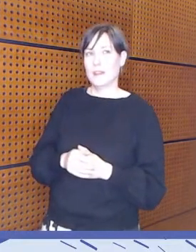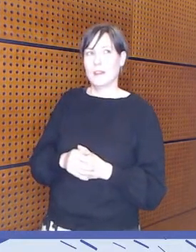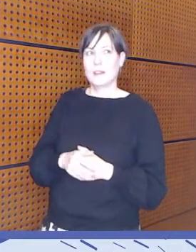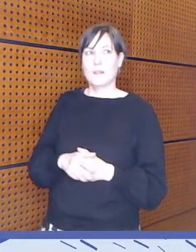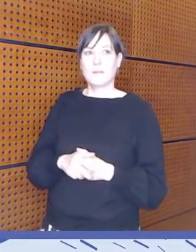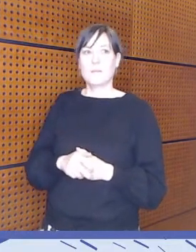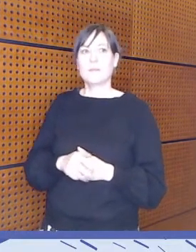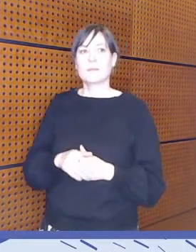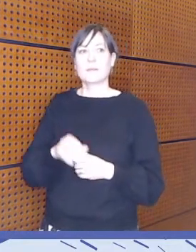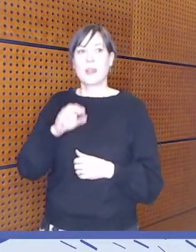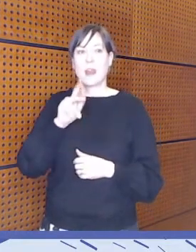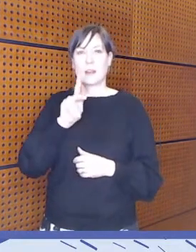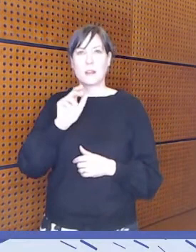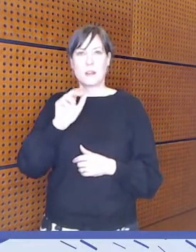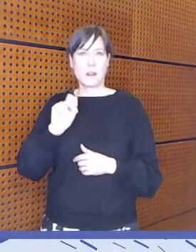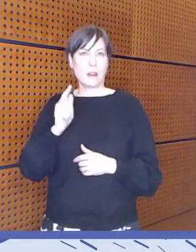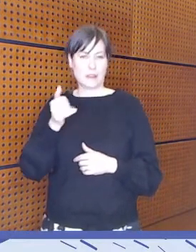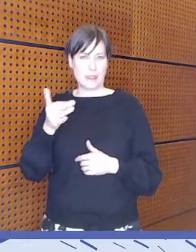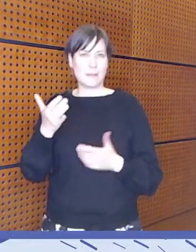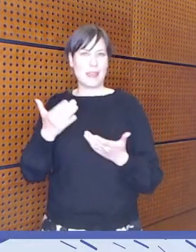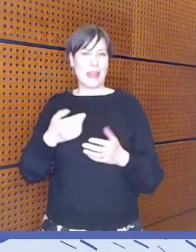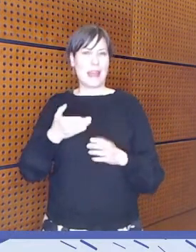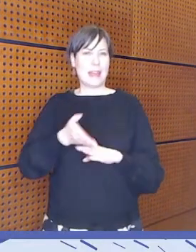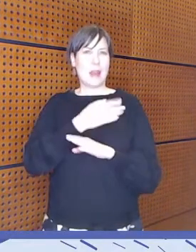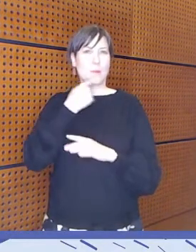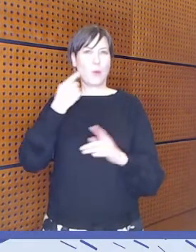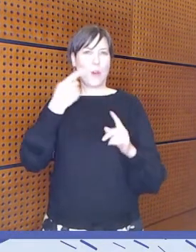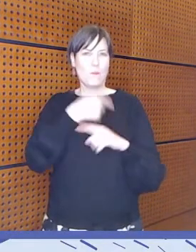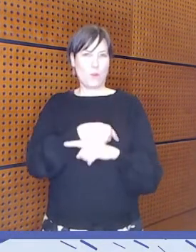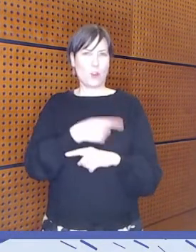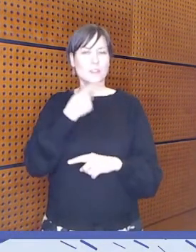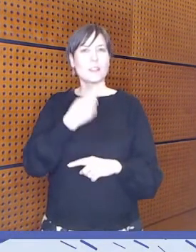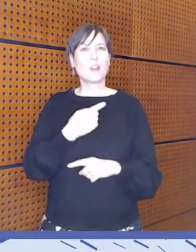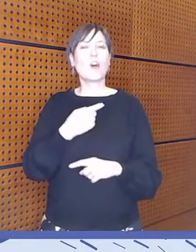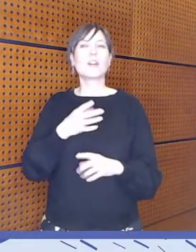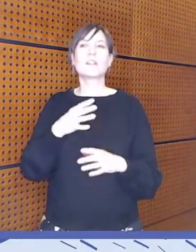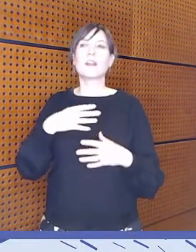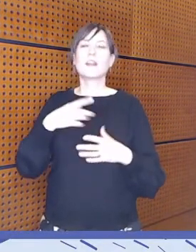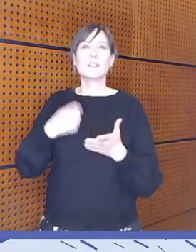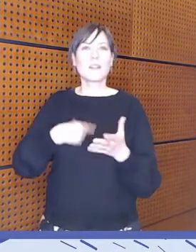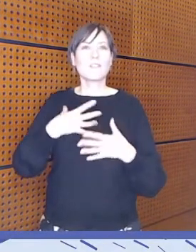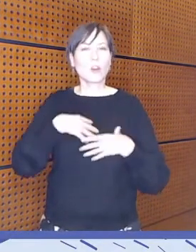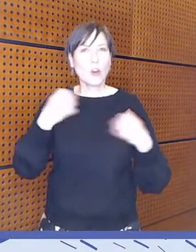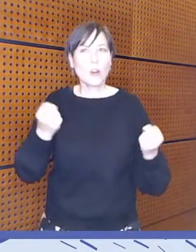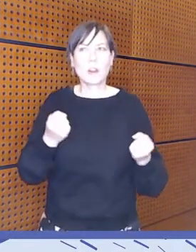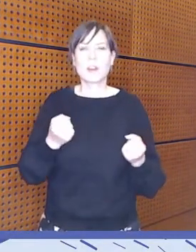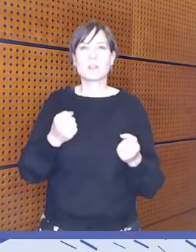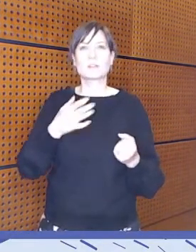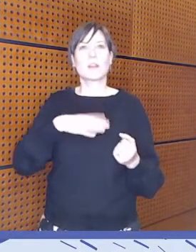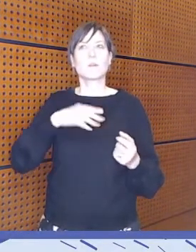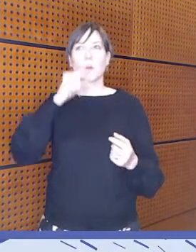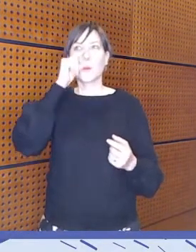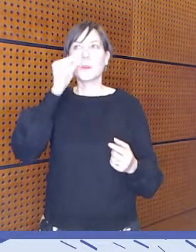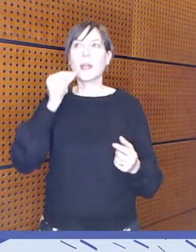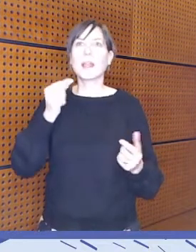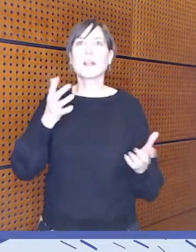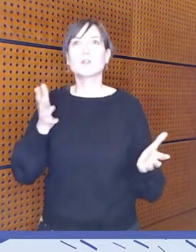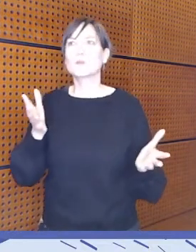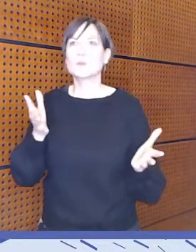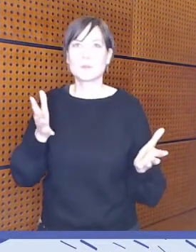niitä siinä edellisessä puheenvuorossa, että tarvitaan sitä ruhkeutta ja tarvitaan uteliaisuutta. Ja näen, että siellä